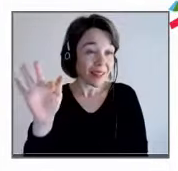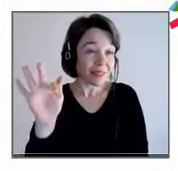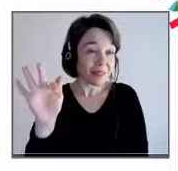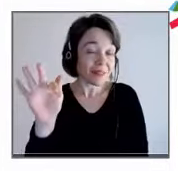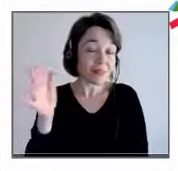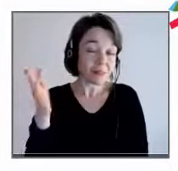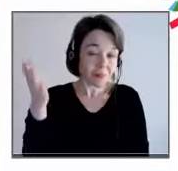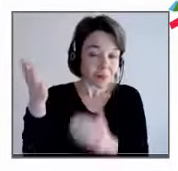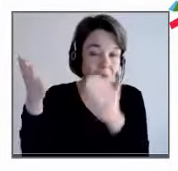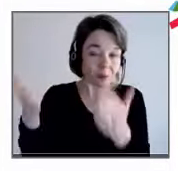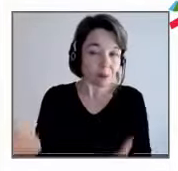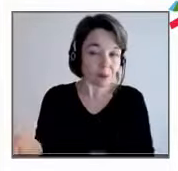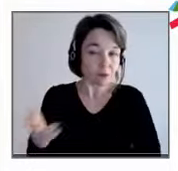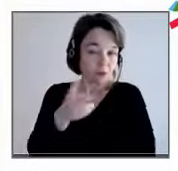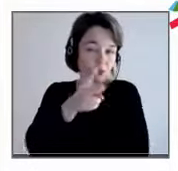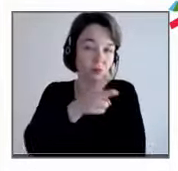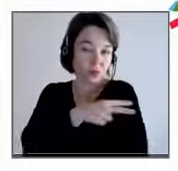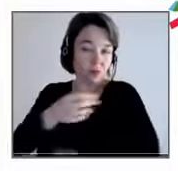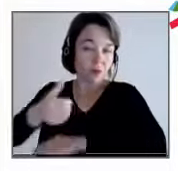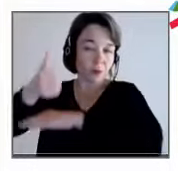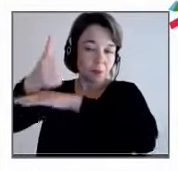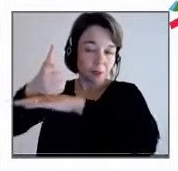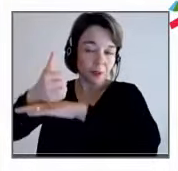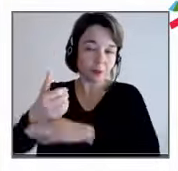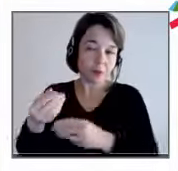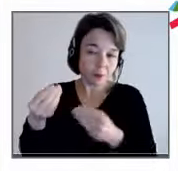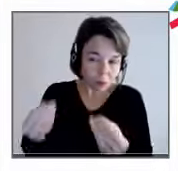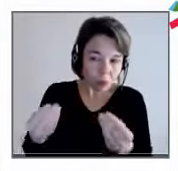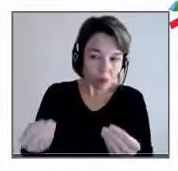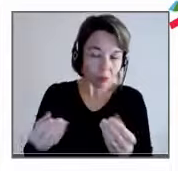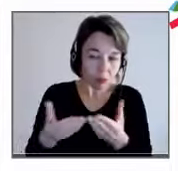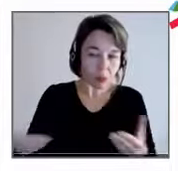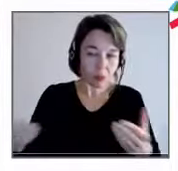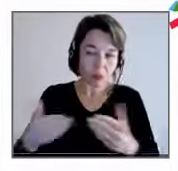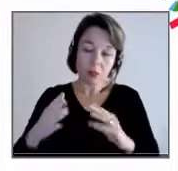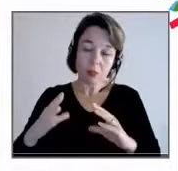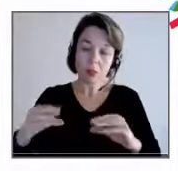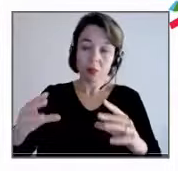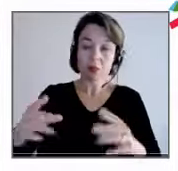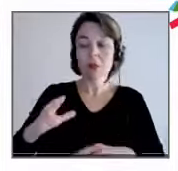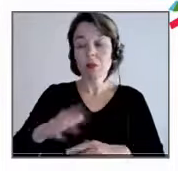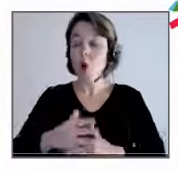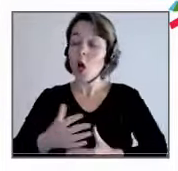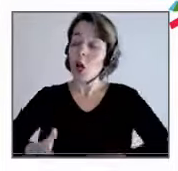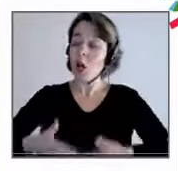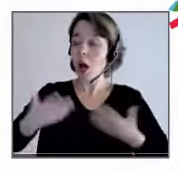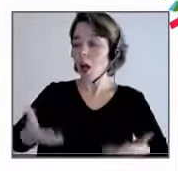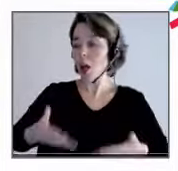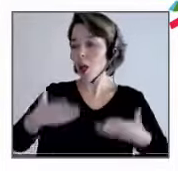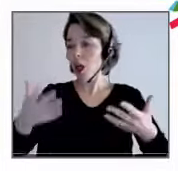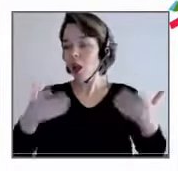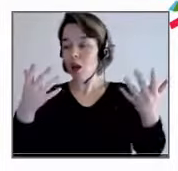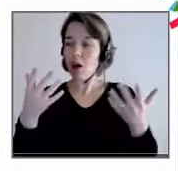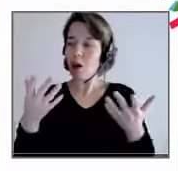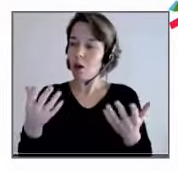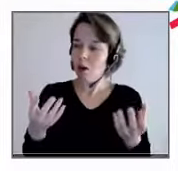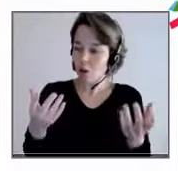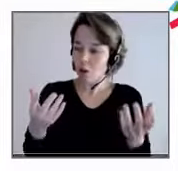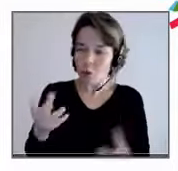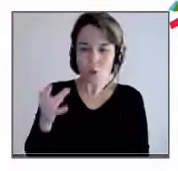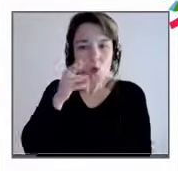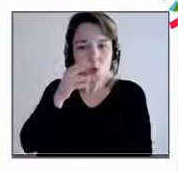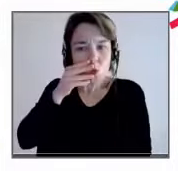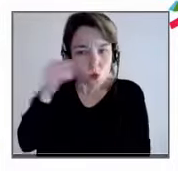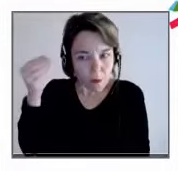beaucoup d'autres exemples, c'est très concret et ce n pas simplement des velléités humanistes. La raison d'être, les objectifs sont intégrés aux objectifs plus